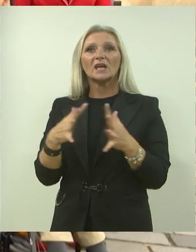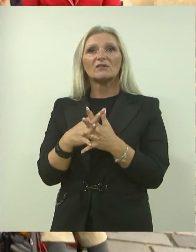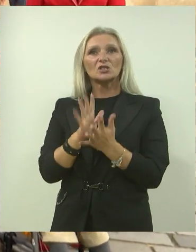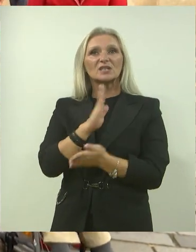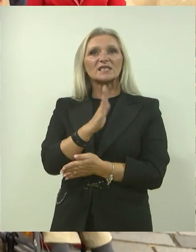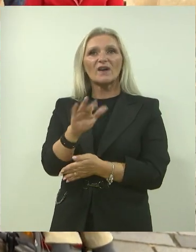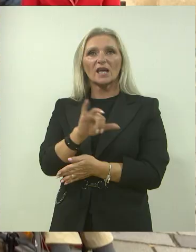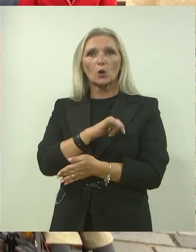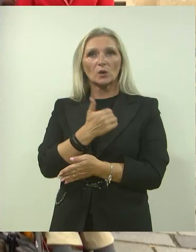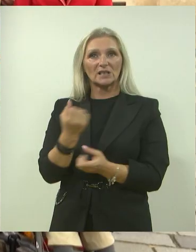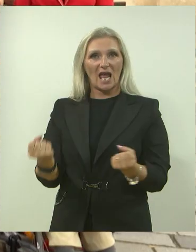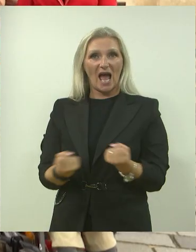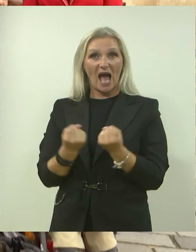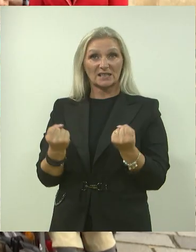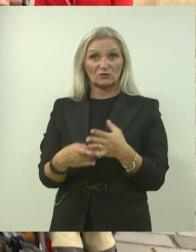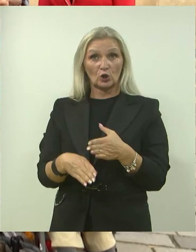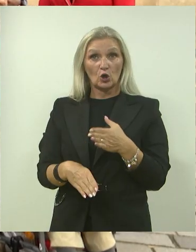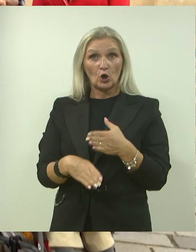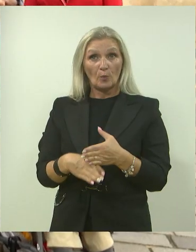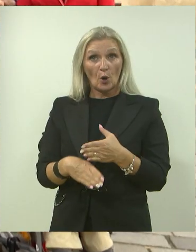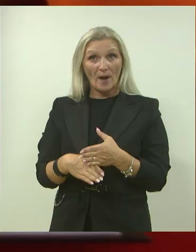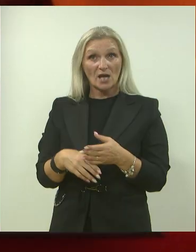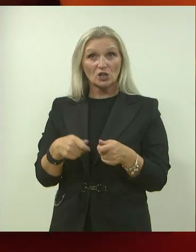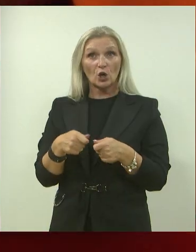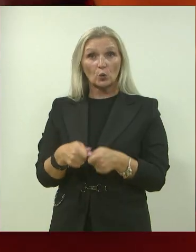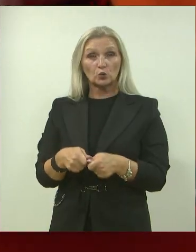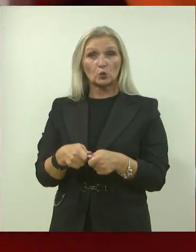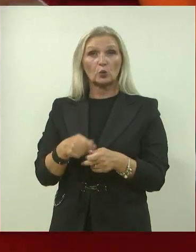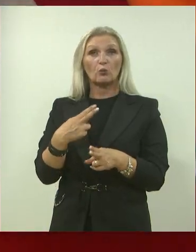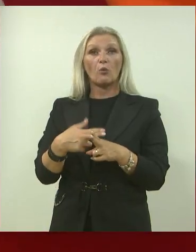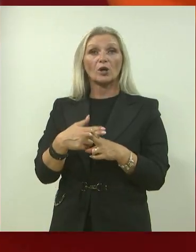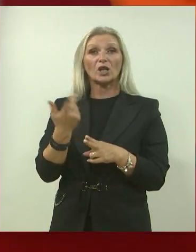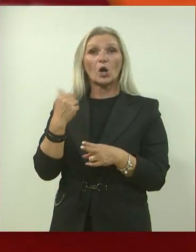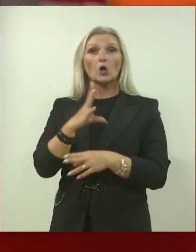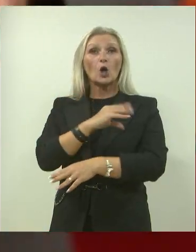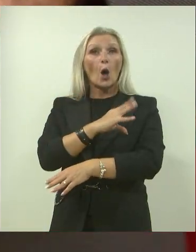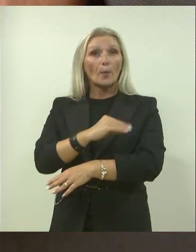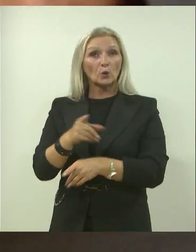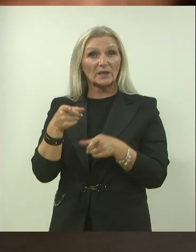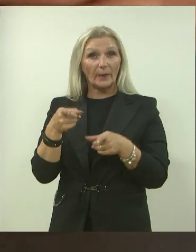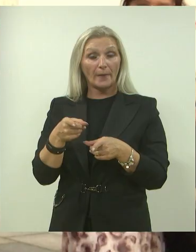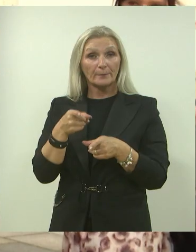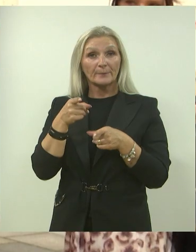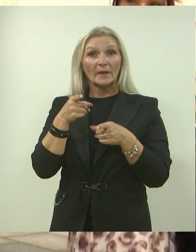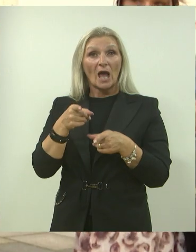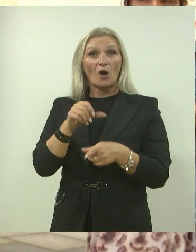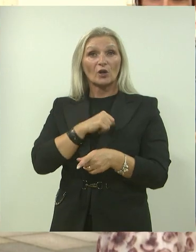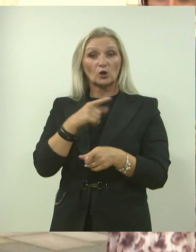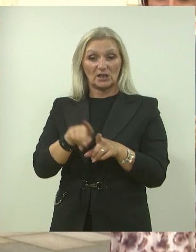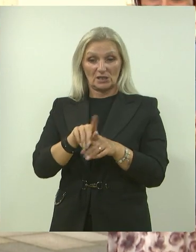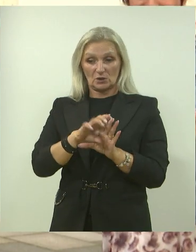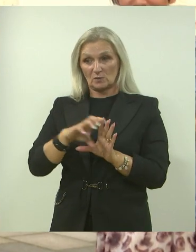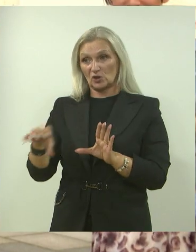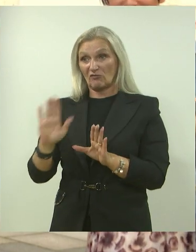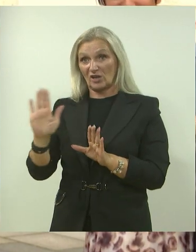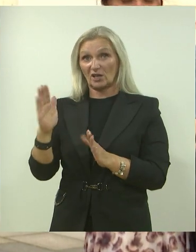svake godine aktivno pomaže udrugu oboljelih od multiple skleroze i ove godine smo izdvojili za